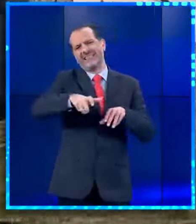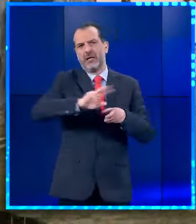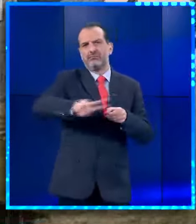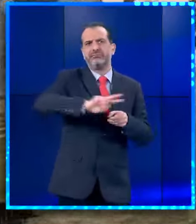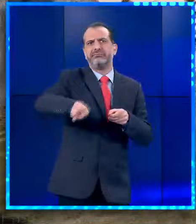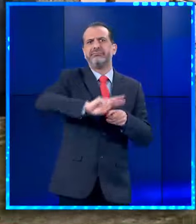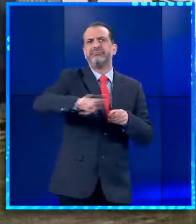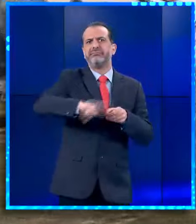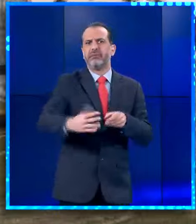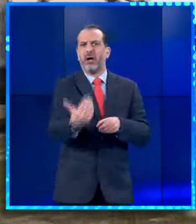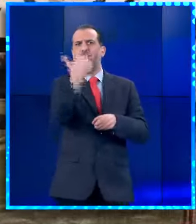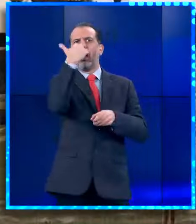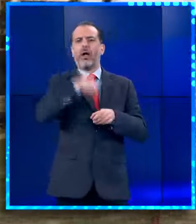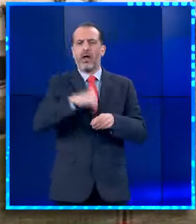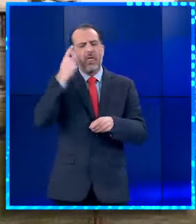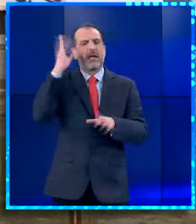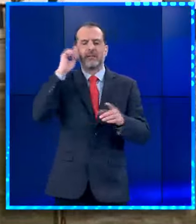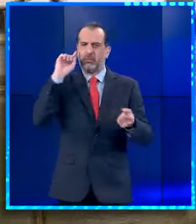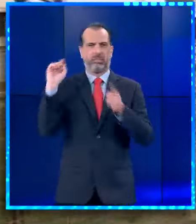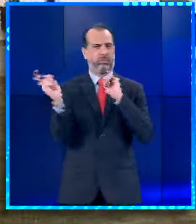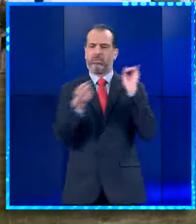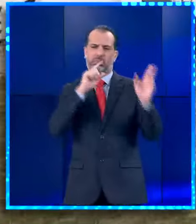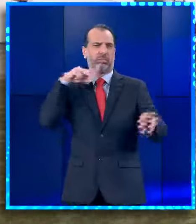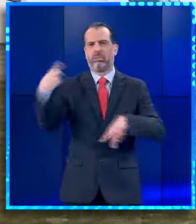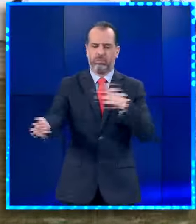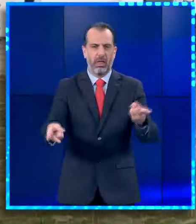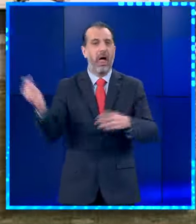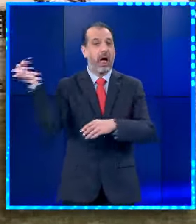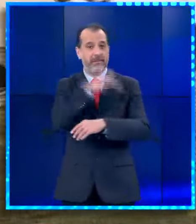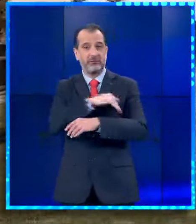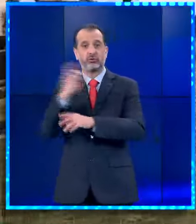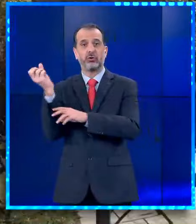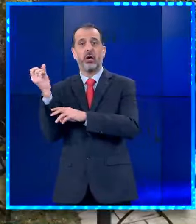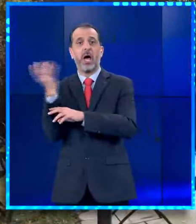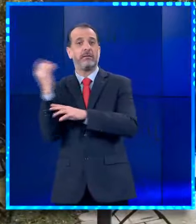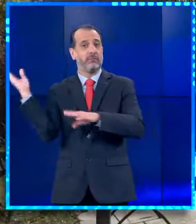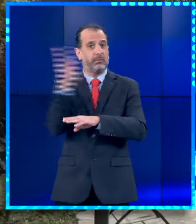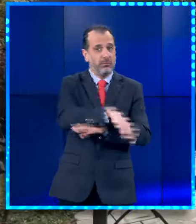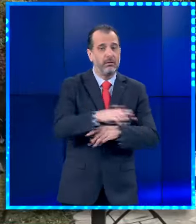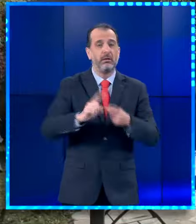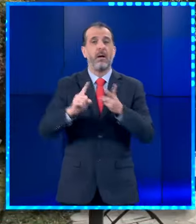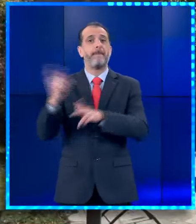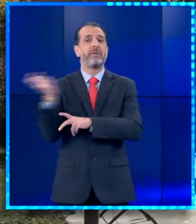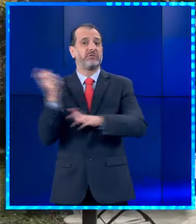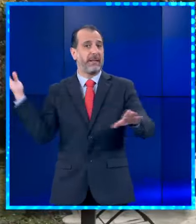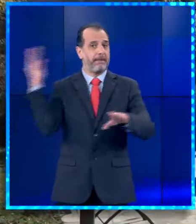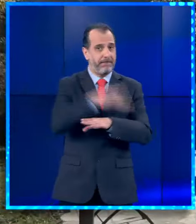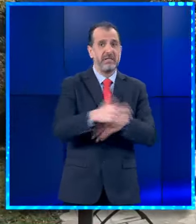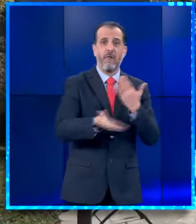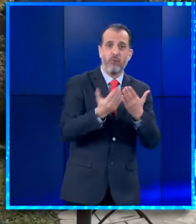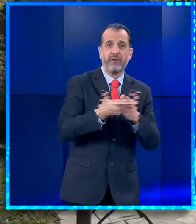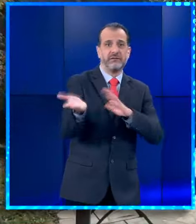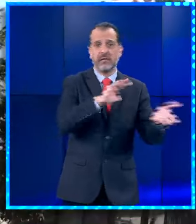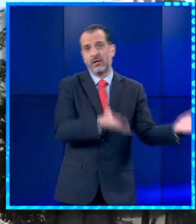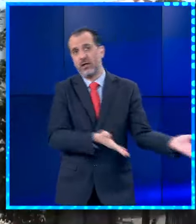αστυνομικές δυνάμεις έσπευσαν εγκαίρος στο σημείο και βοήθησαν να εκενωθεί το κτίριο. Σύμφωνα με πληροφορίες, οι πελάτες του ξενοδοχείου με τα